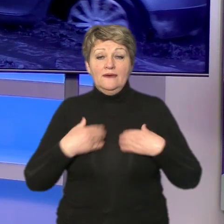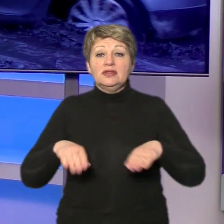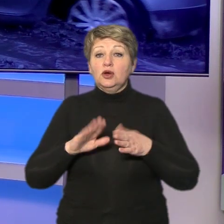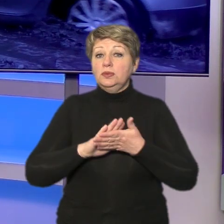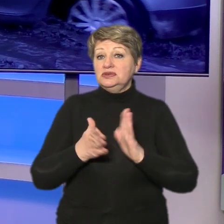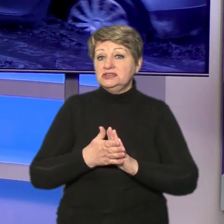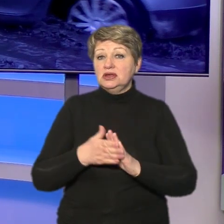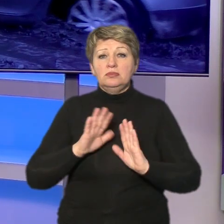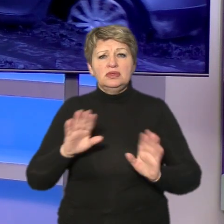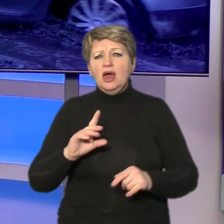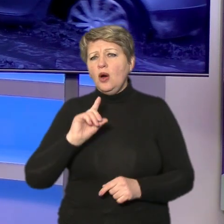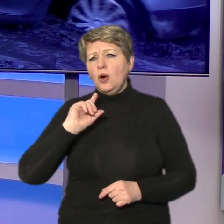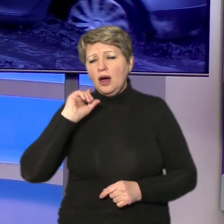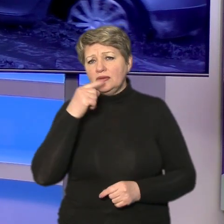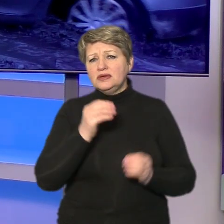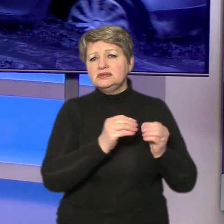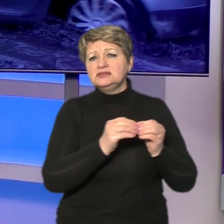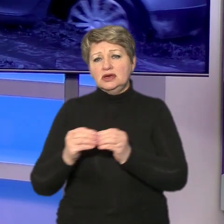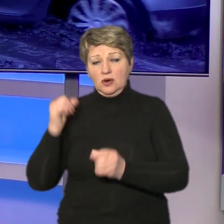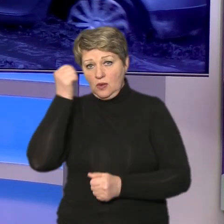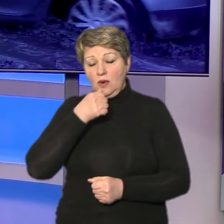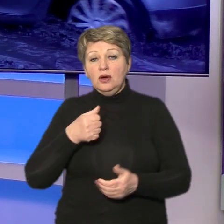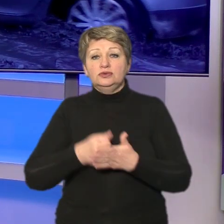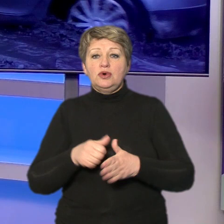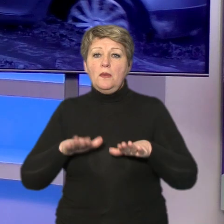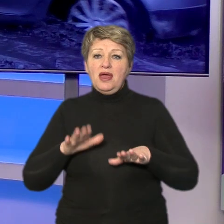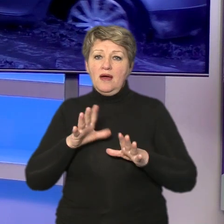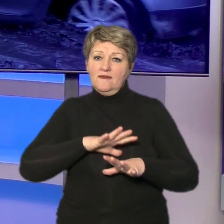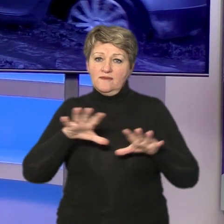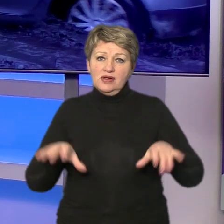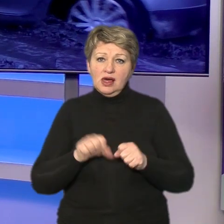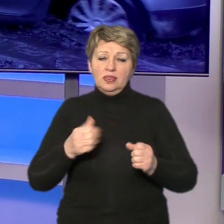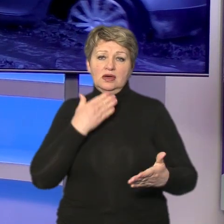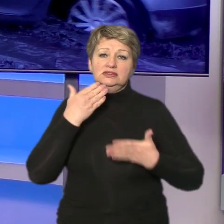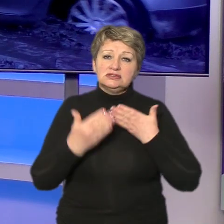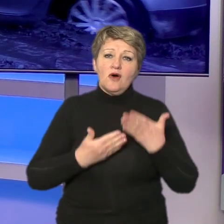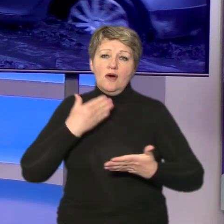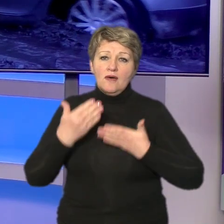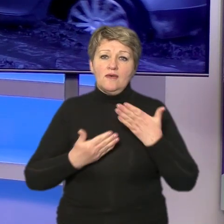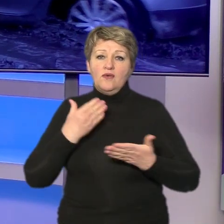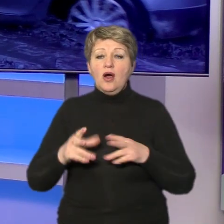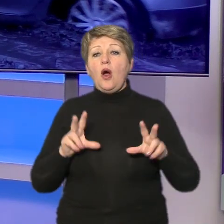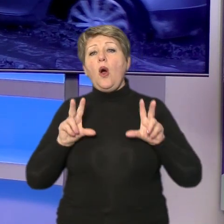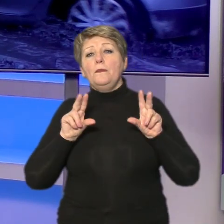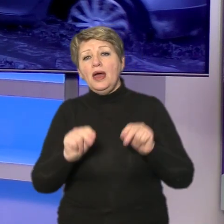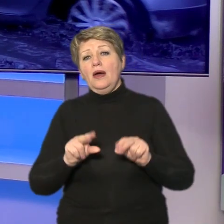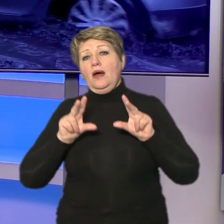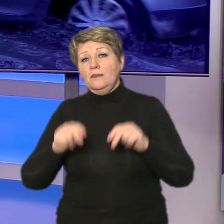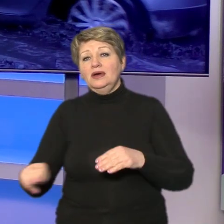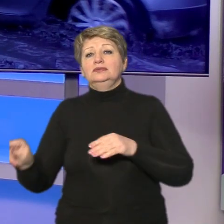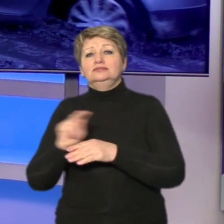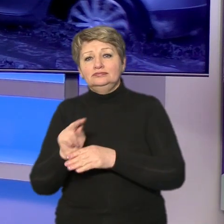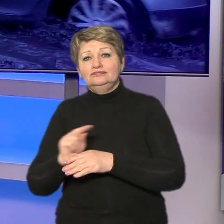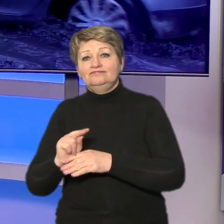стані він же не один десяток років до міської влади говорить зверталися не одноразово та обіцянки полагодити шлях ними і